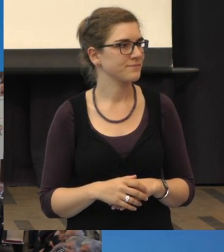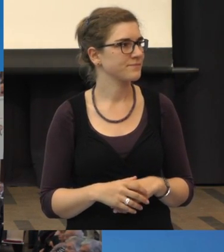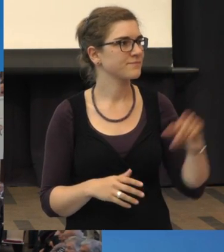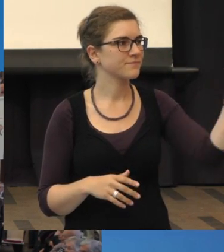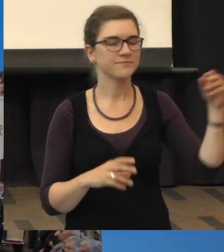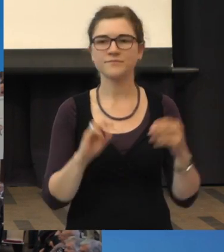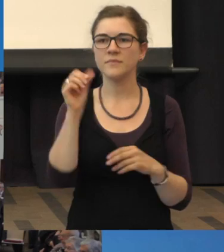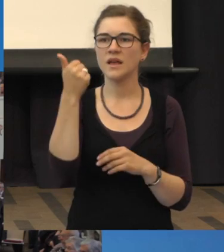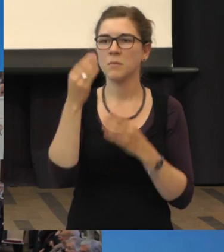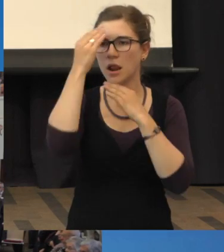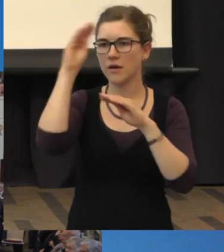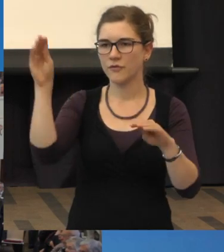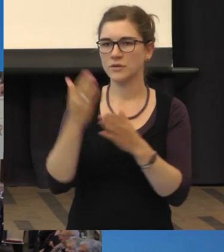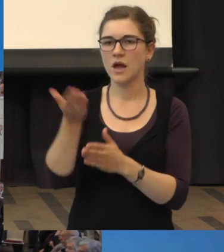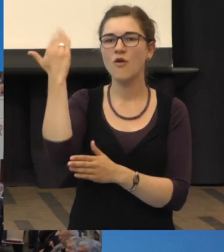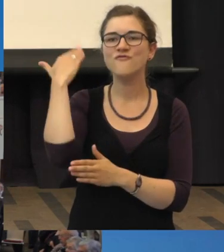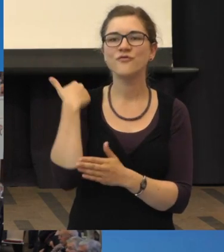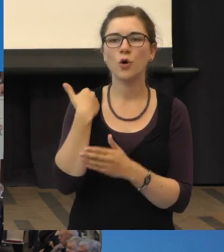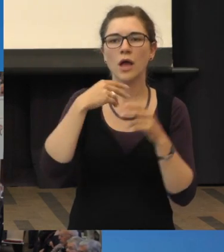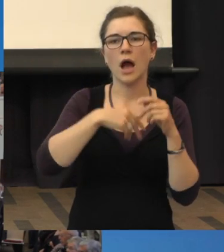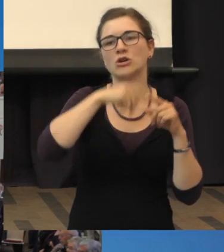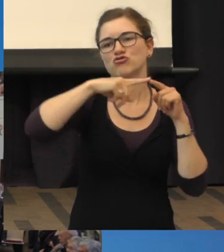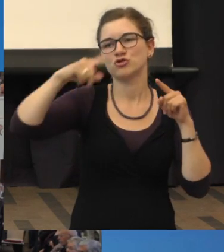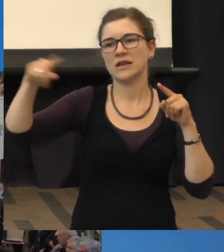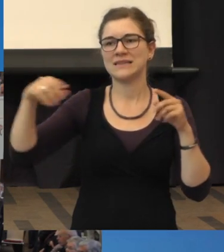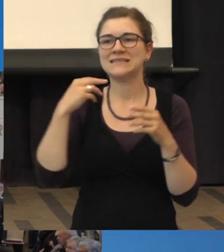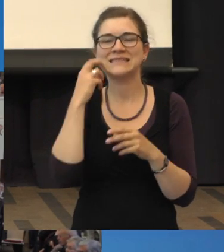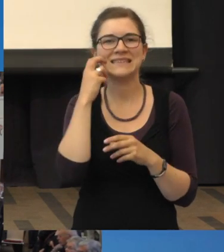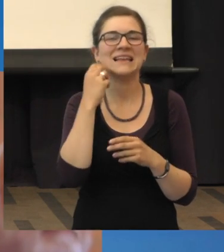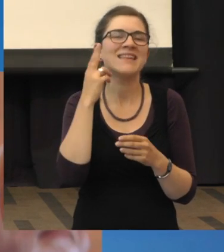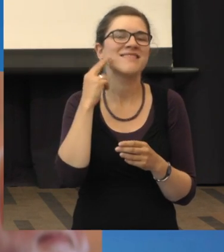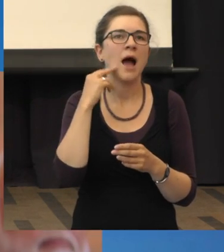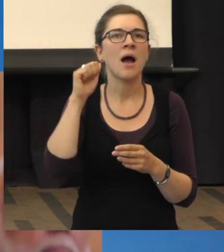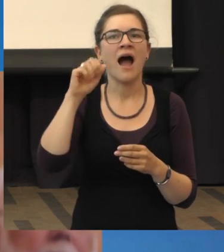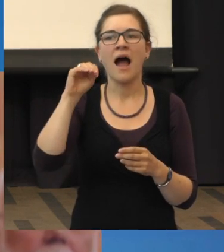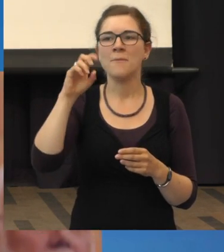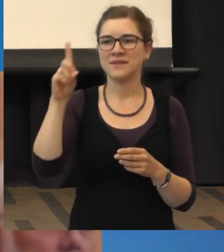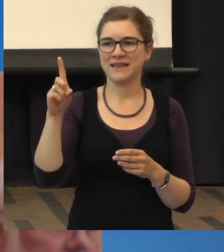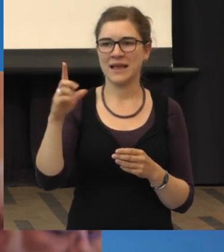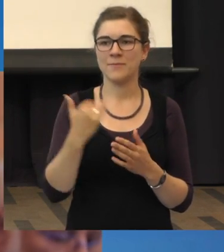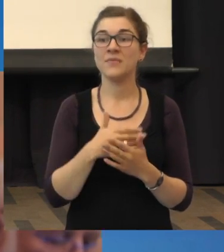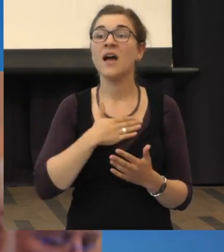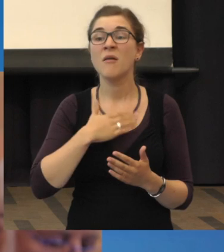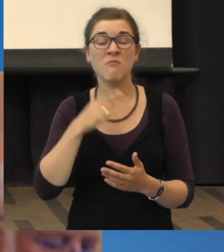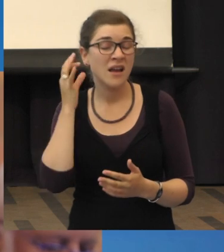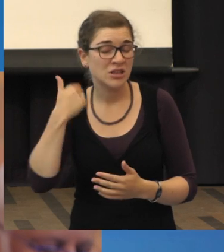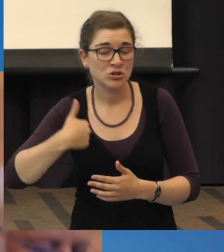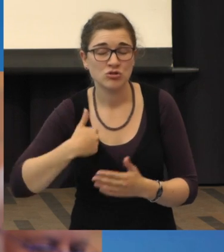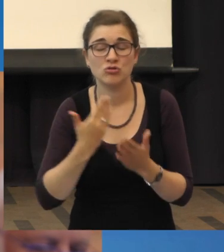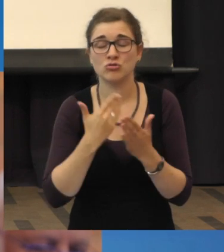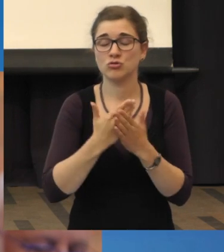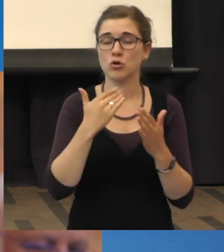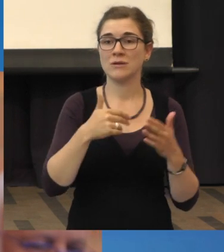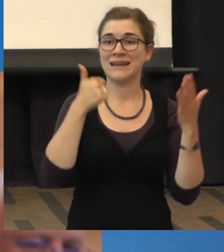Erstmal zur Information, früher hieß von der Statistik altersbedingte Makulat-Degeneration, meine Frau hat das schon mit 46 Jahren